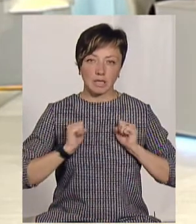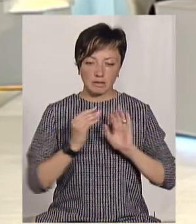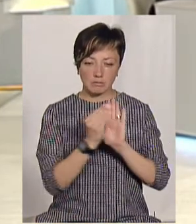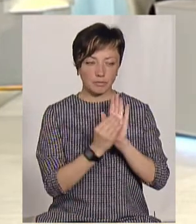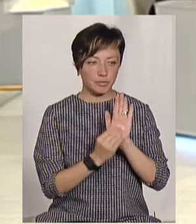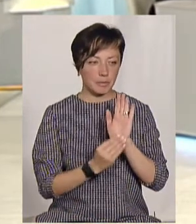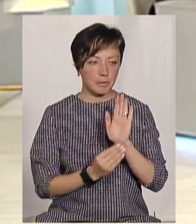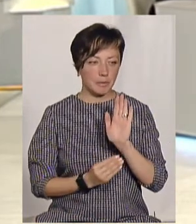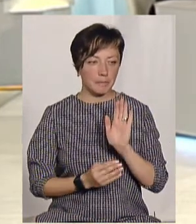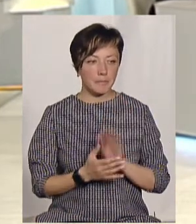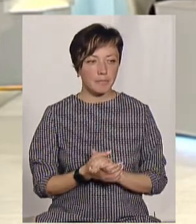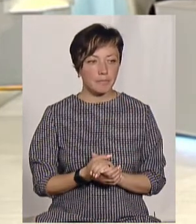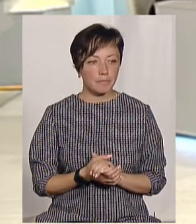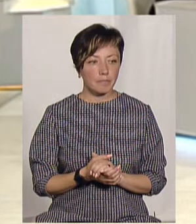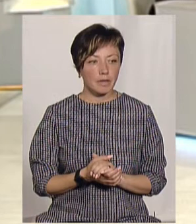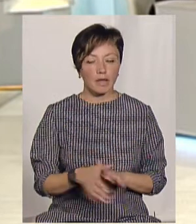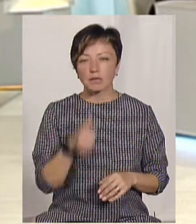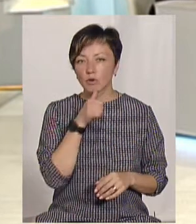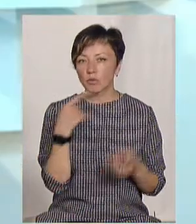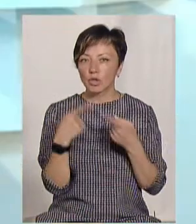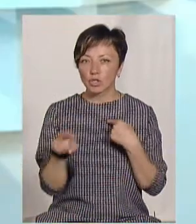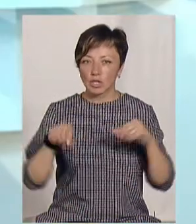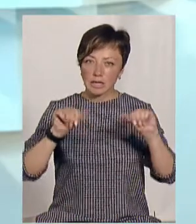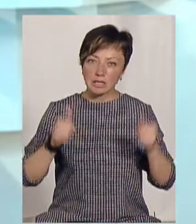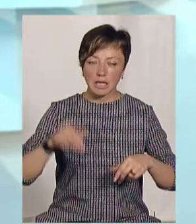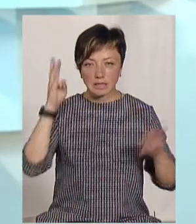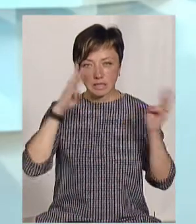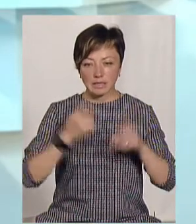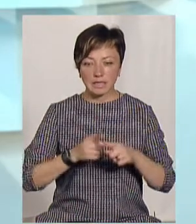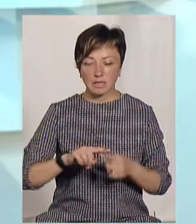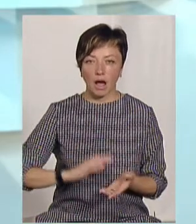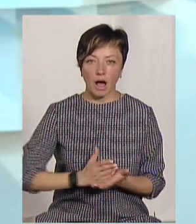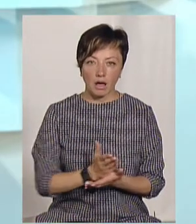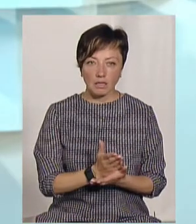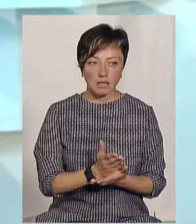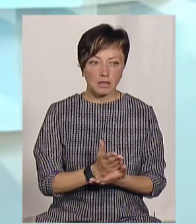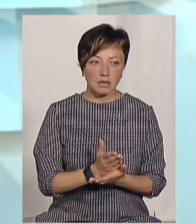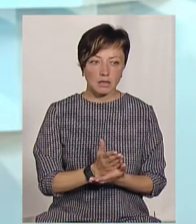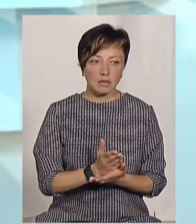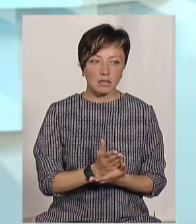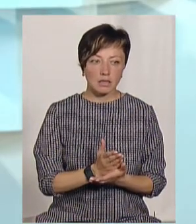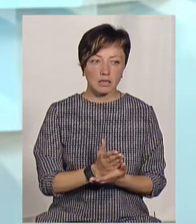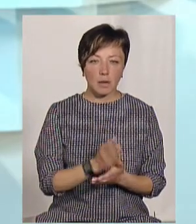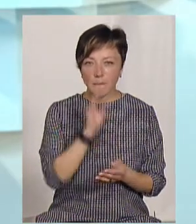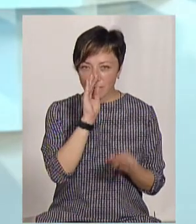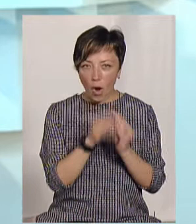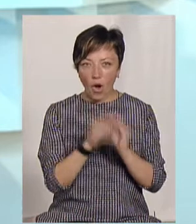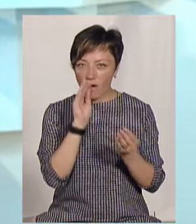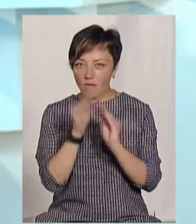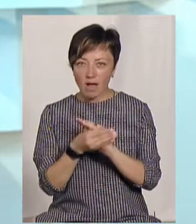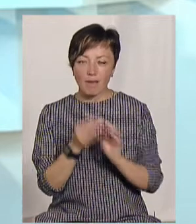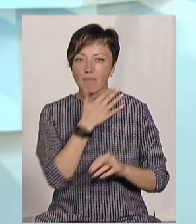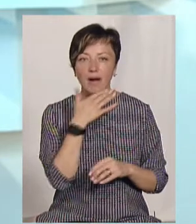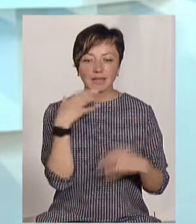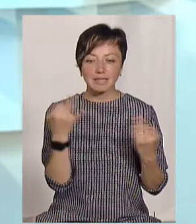нанести. Спробували інший дизайн, іншу стилістику. Наприклад, ми на цій карті поховали багато дуже цікавих картинок.